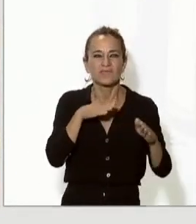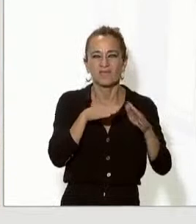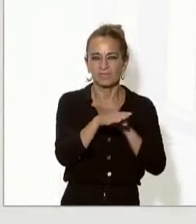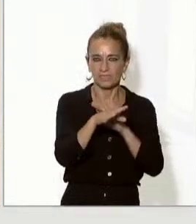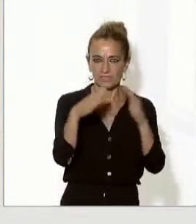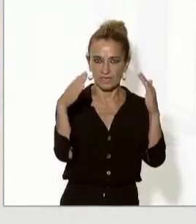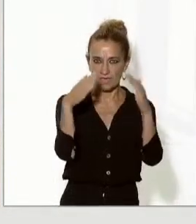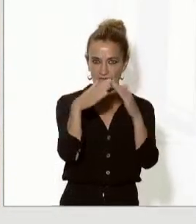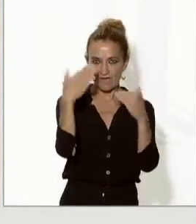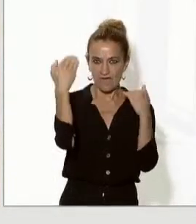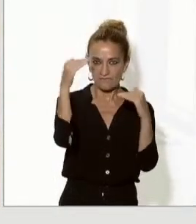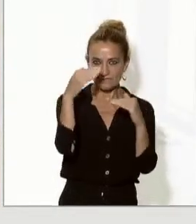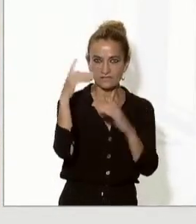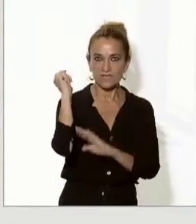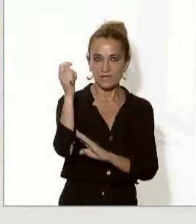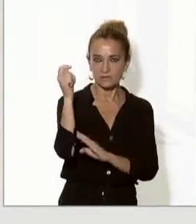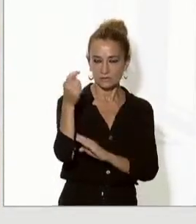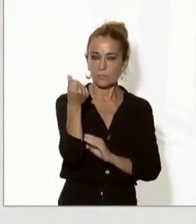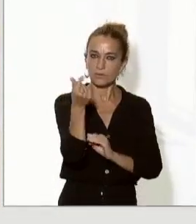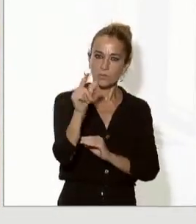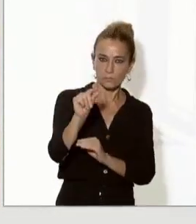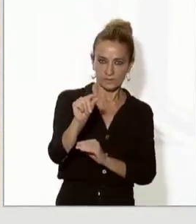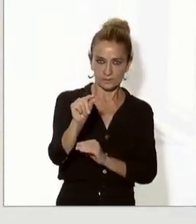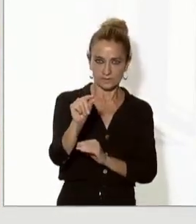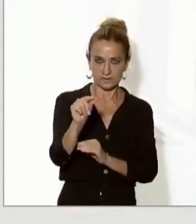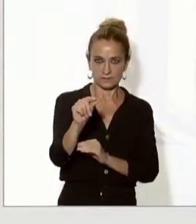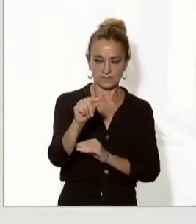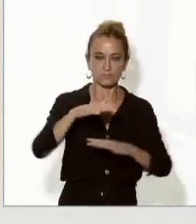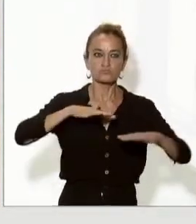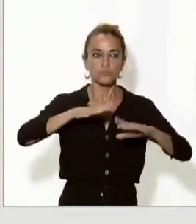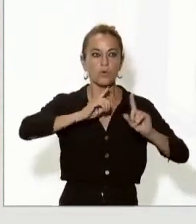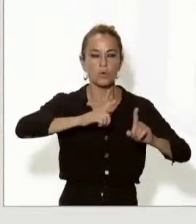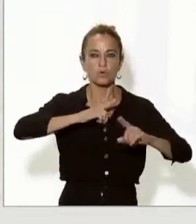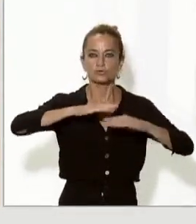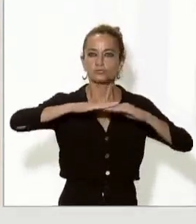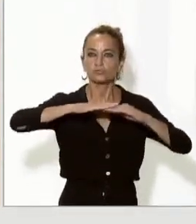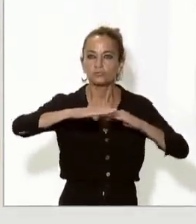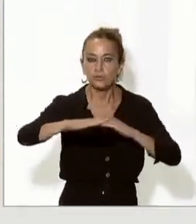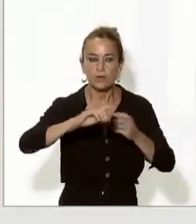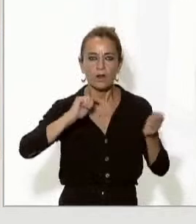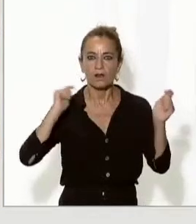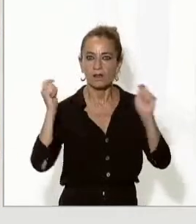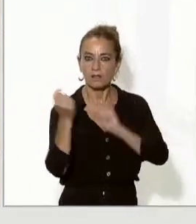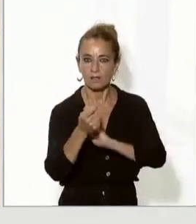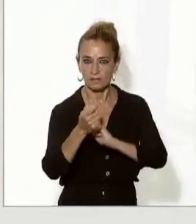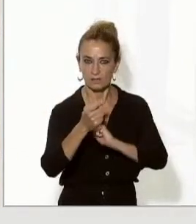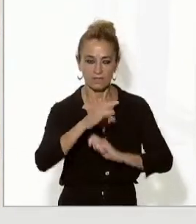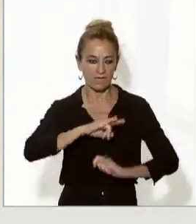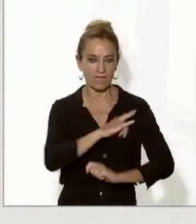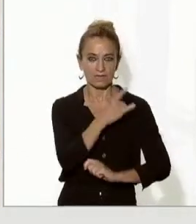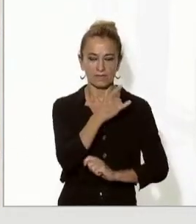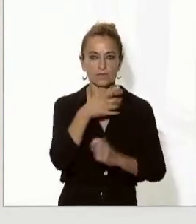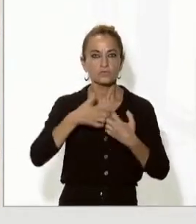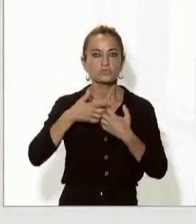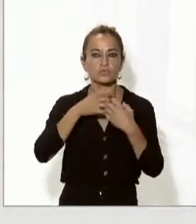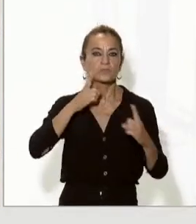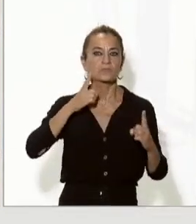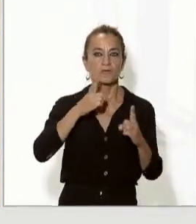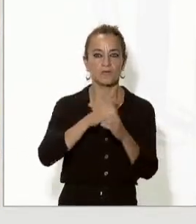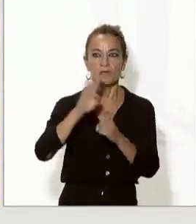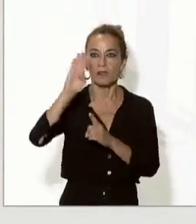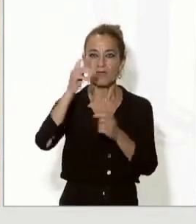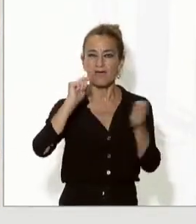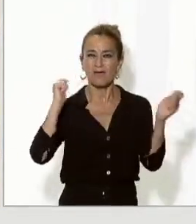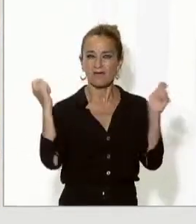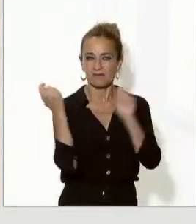a preu assequible, la mobilitat sostenible, la transició energètica i la lluita contra el canvi climàtic, que és un repte que compartim